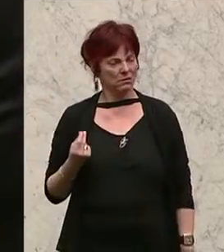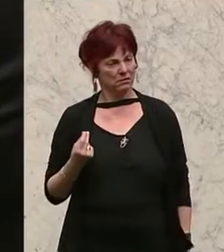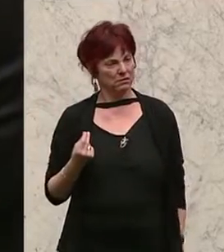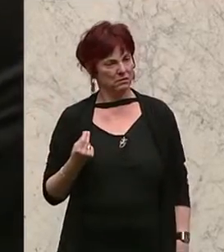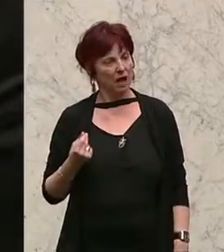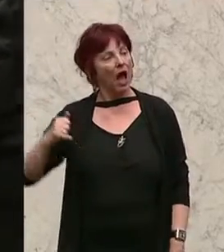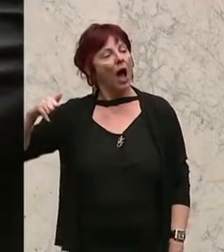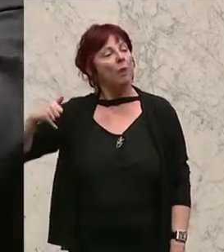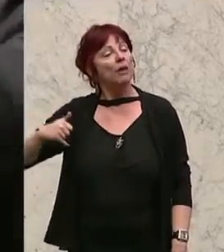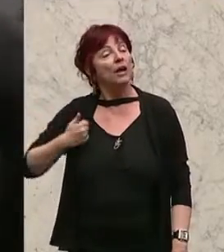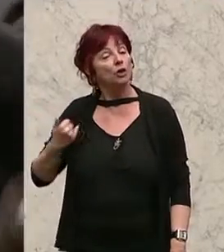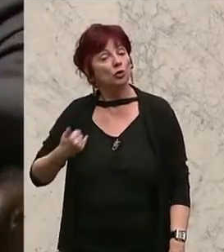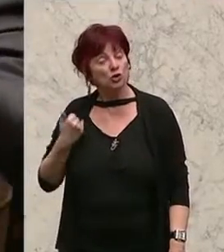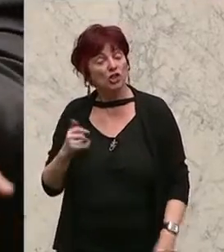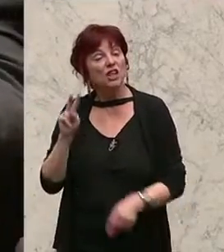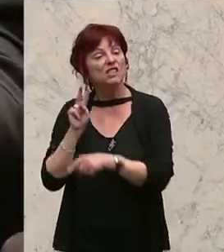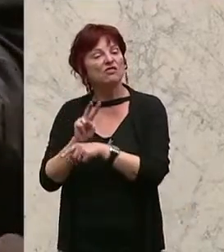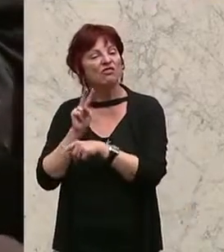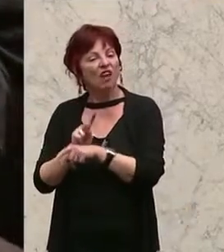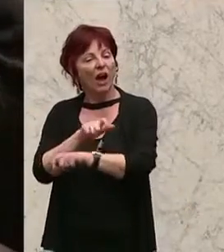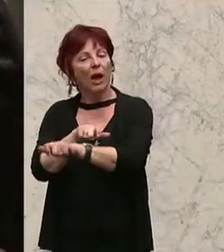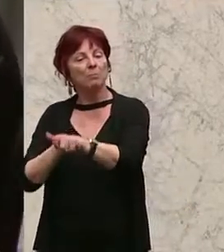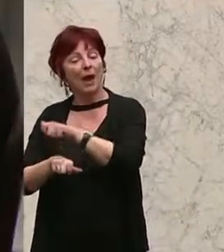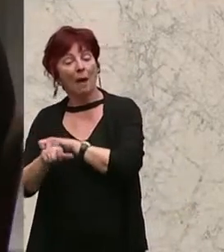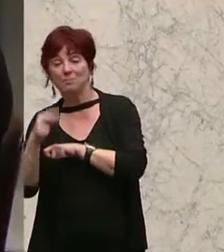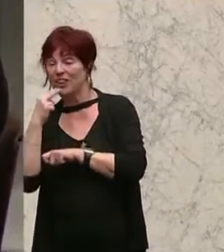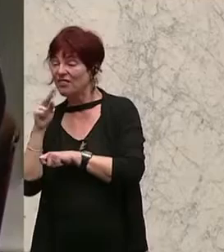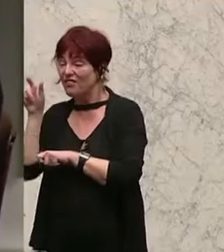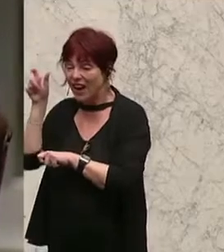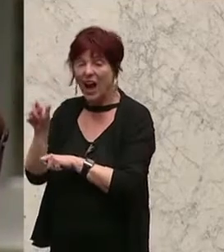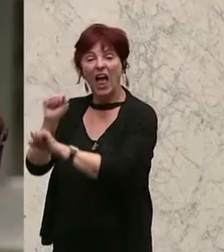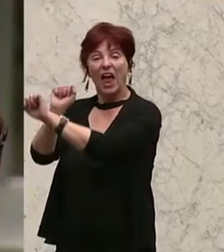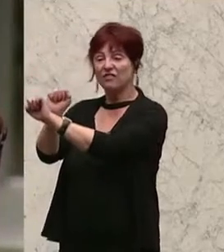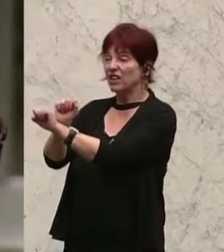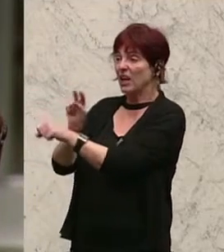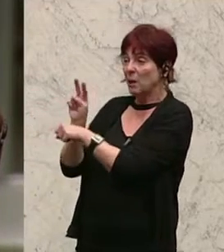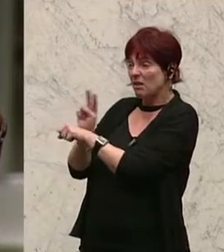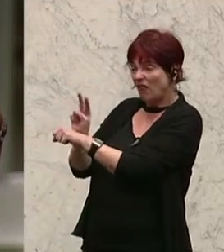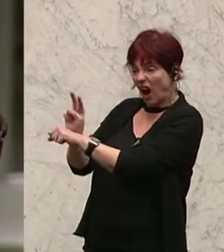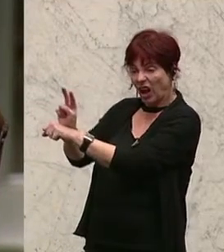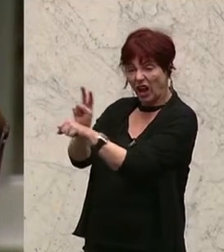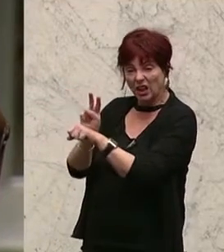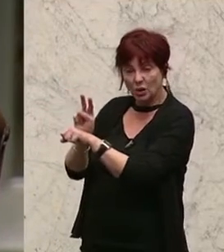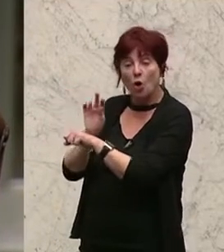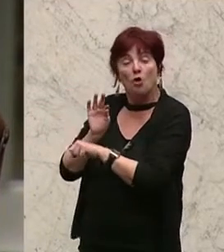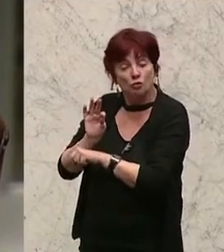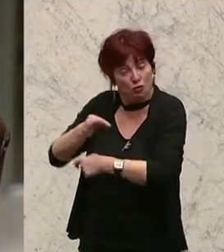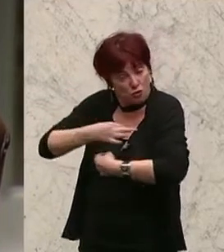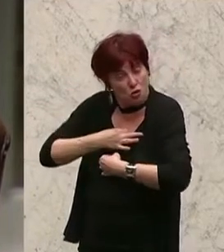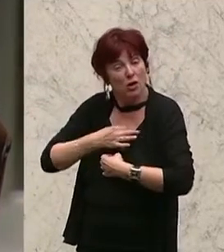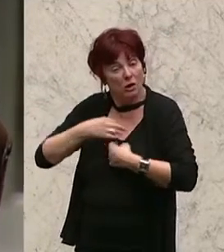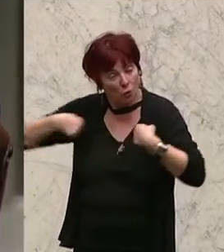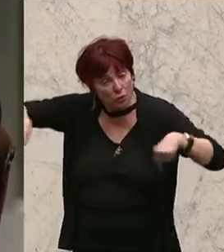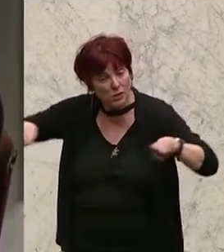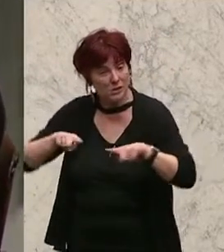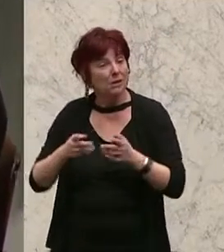Beispiel die Justizwachebeamten, die sie betreuen, die also für die Gesellschaft hier diese Häftlinge bewachen und für unsere Gesellschaft